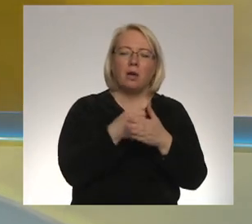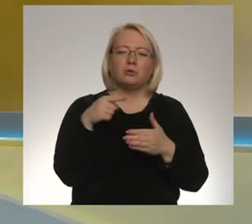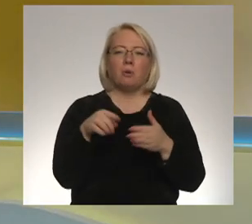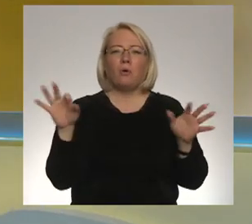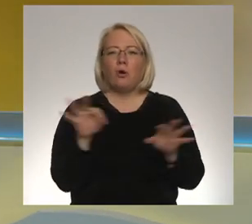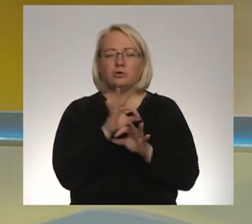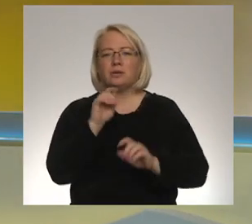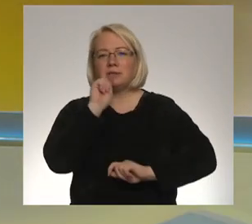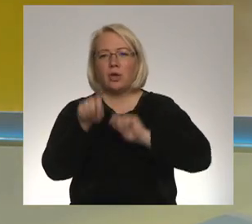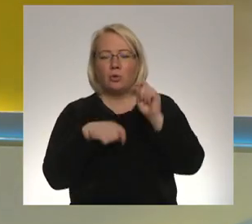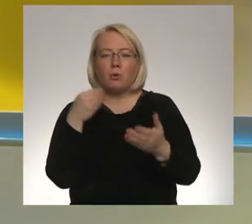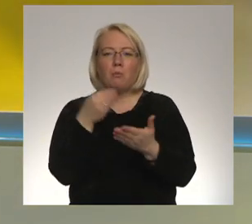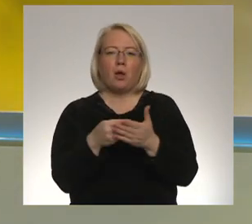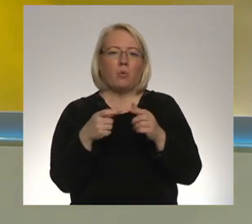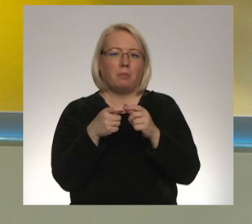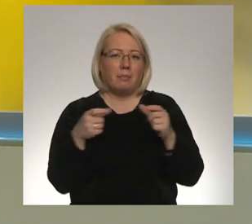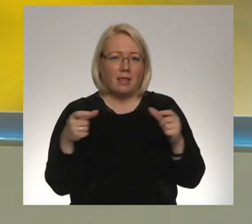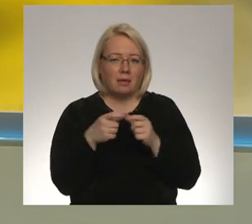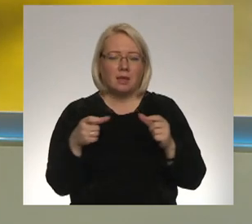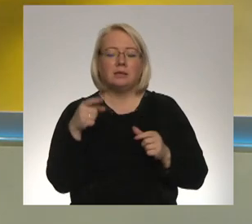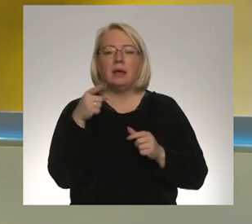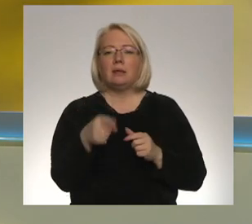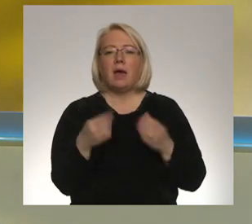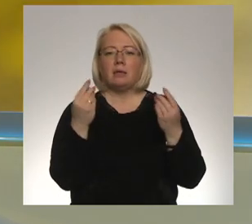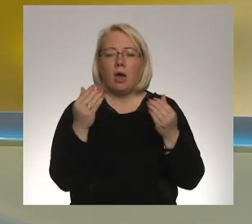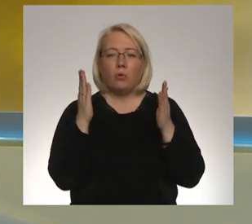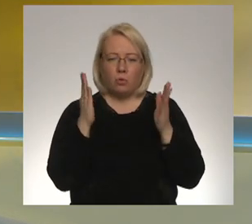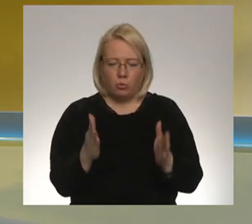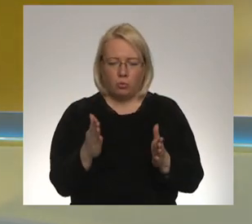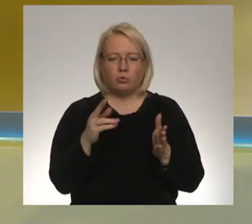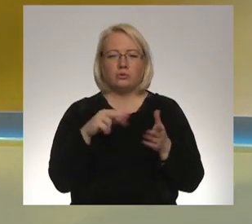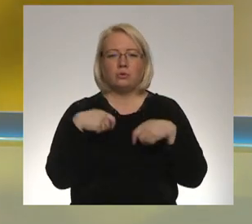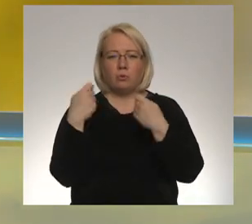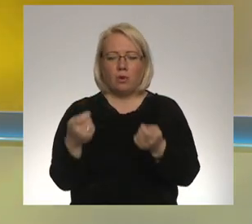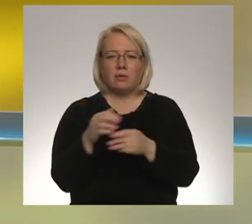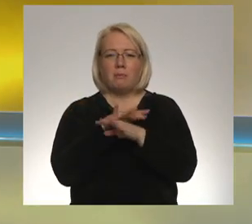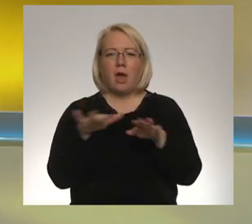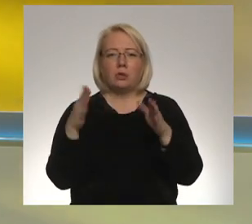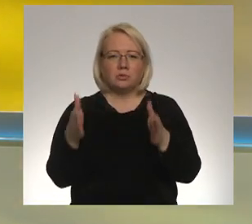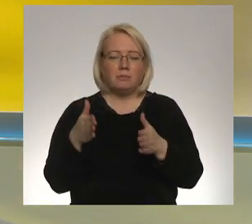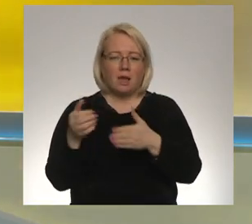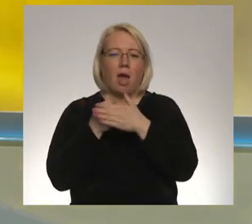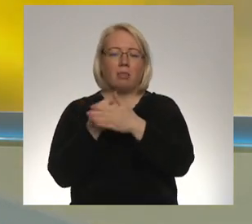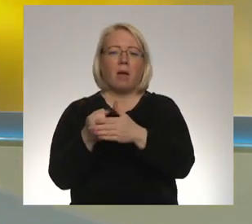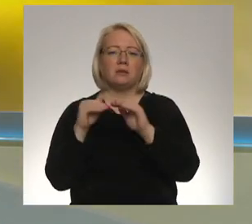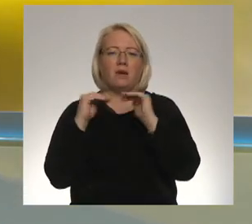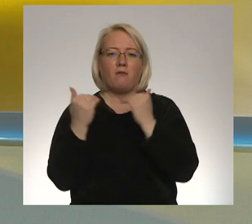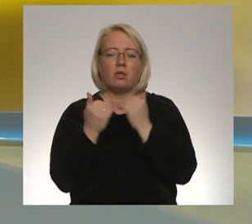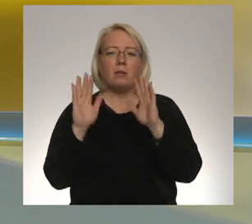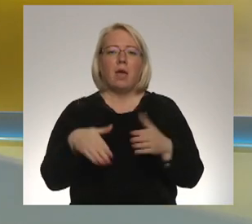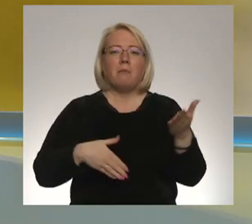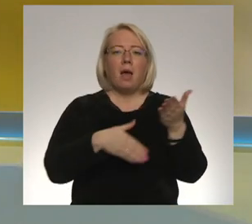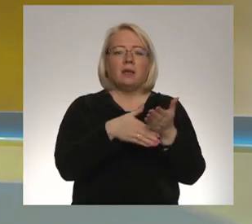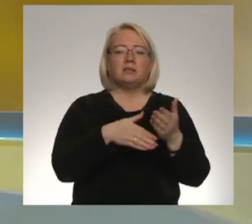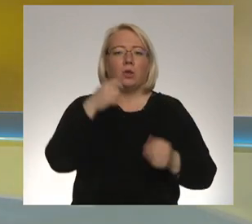koncertam ziedojot un pērkot biļets, protams, šīs līdzakļi arī nonāks plānotajam mērķim bērnu slimnīcas atbalstu fondam, lai palīdzētu